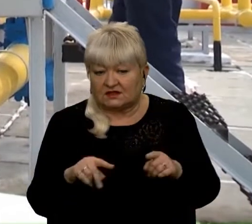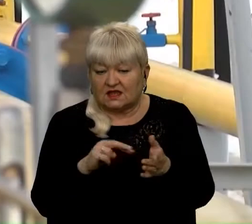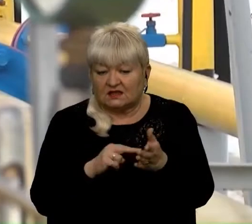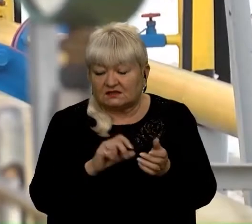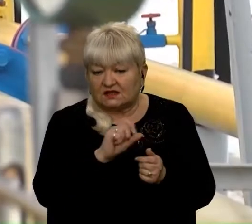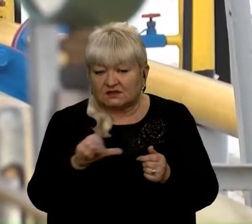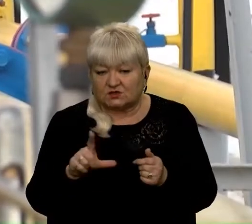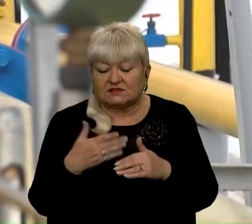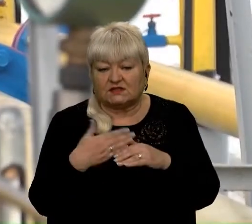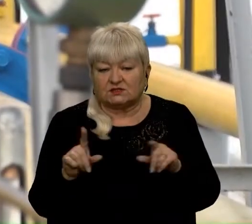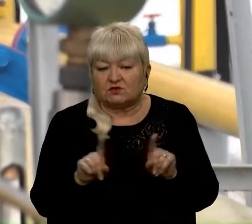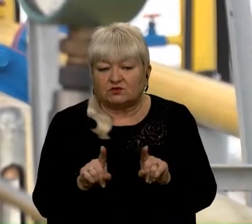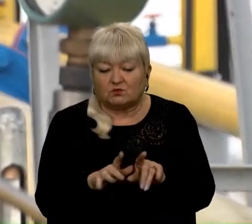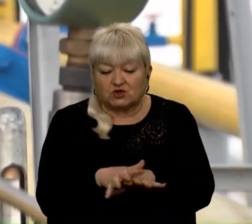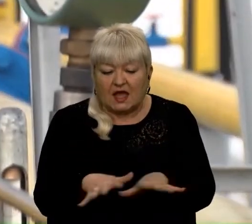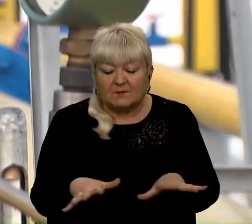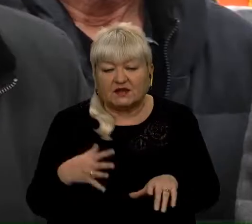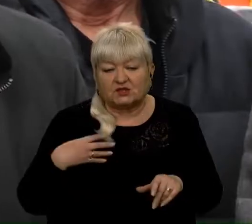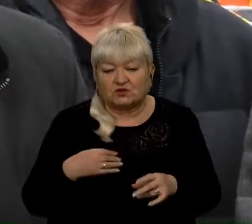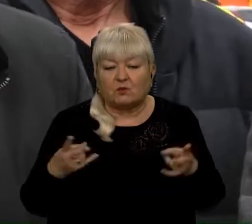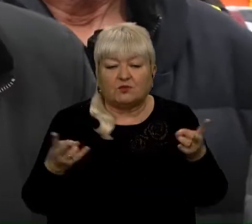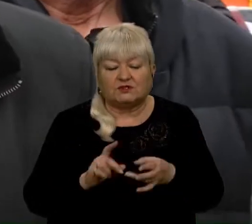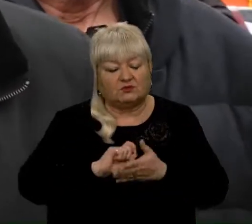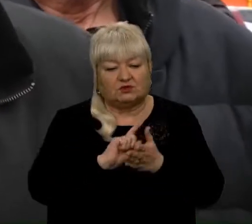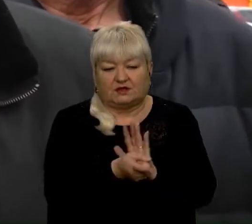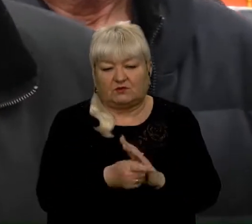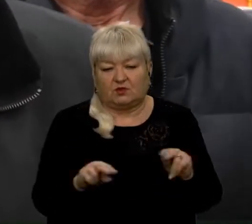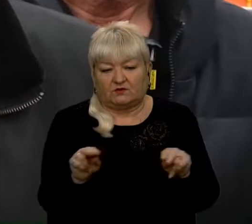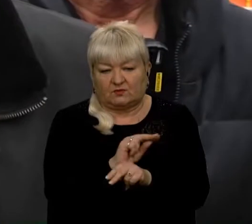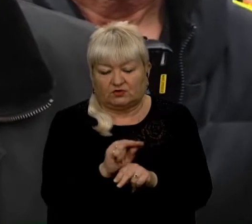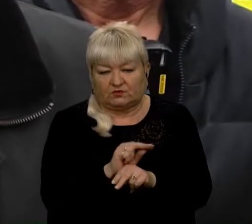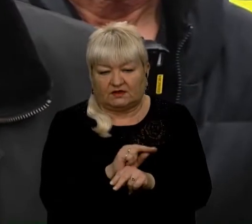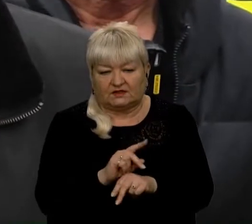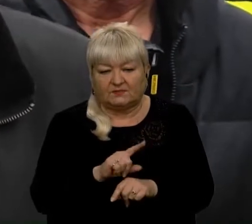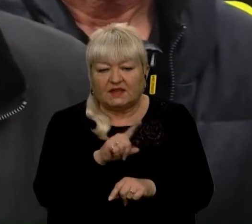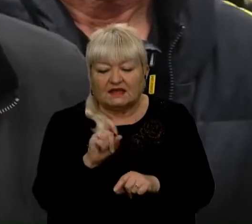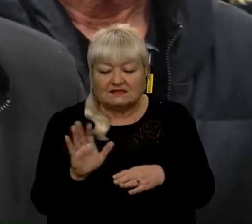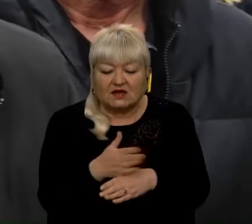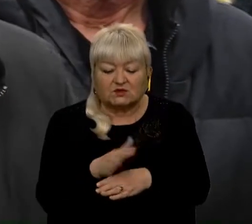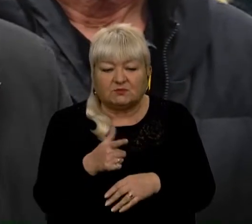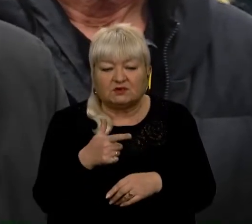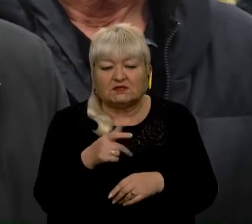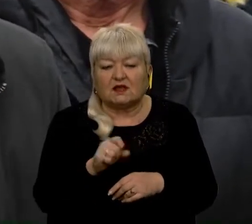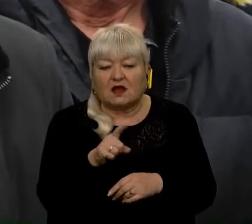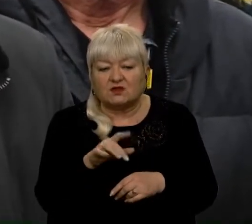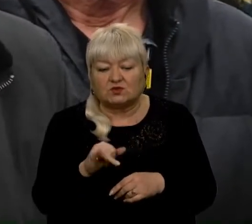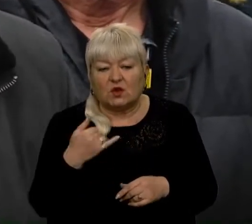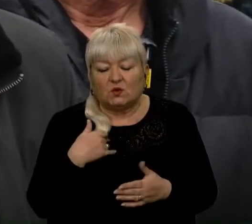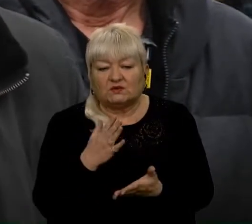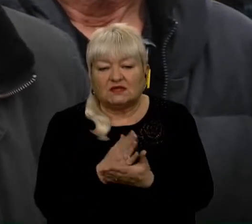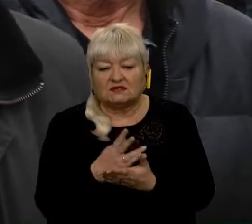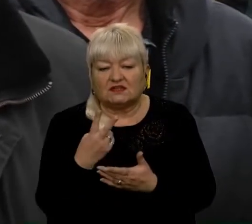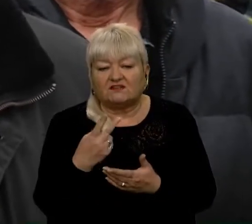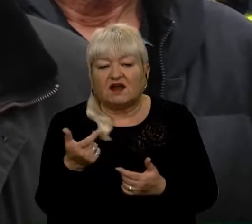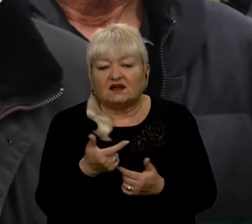частково тому, що мережі у Львові потрібно терміново ремонтувати. За розподіл газу, за транспортування газу у нас є 2